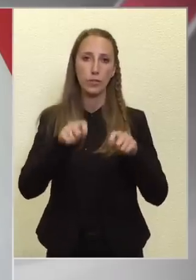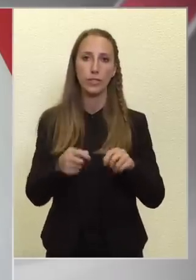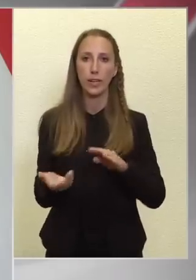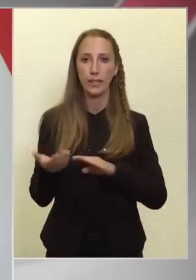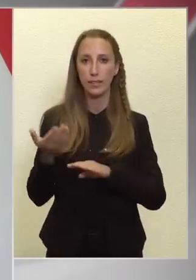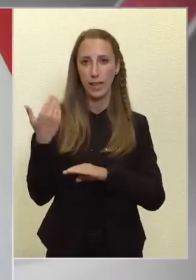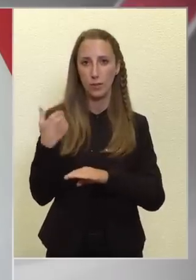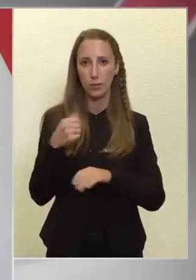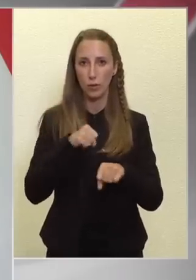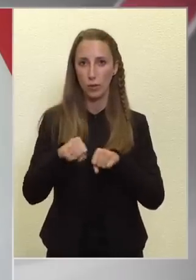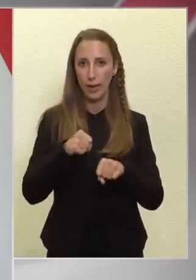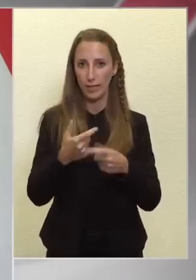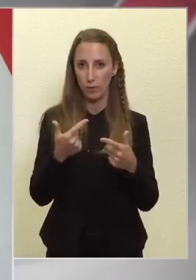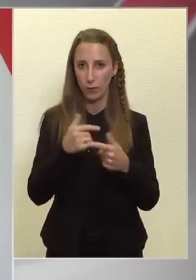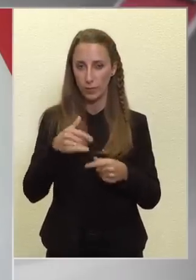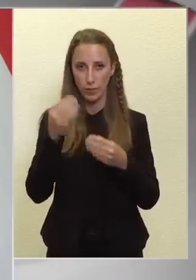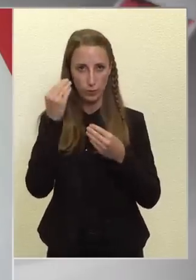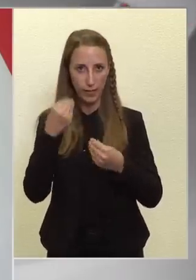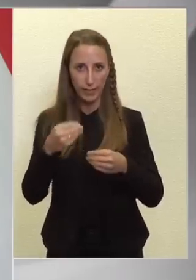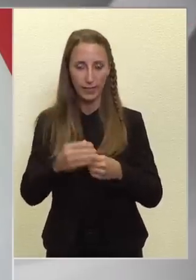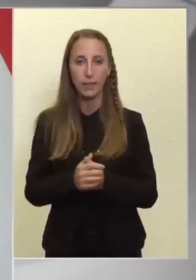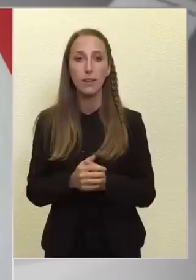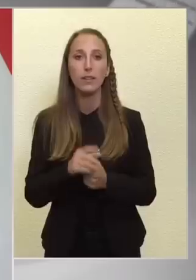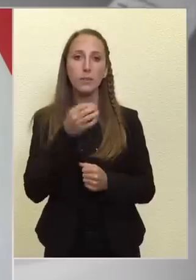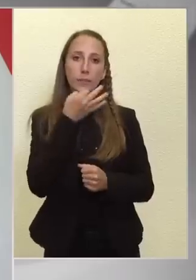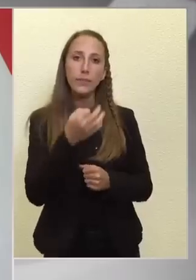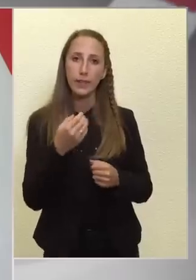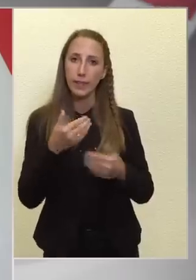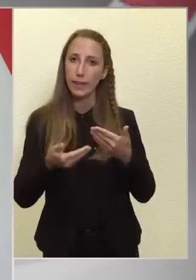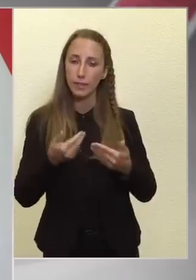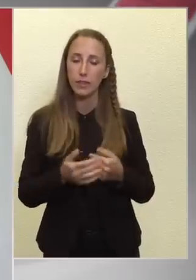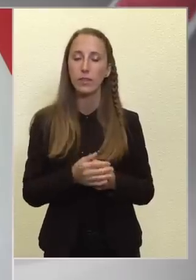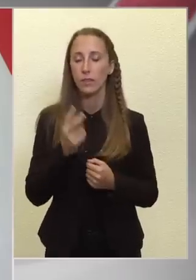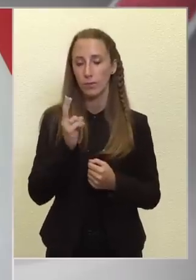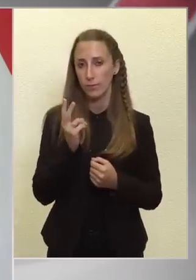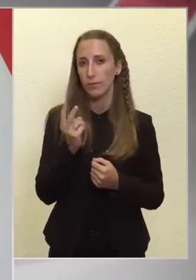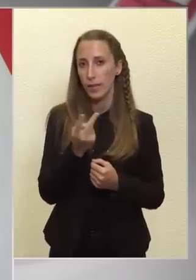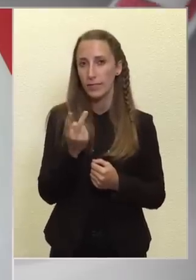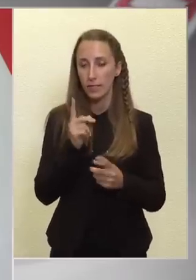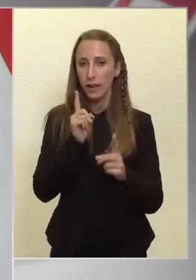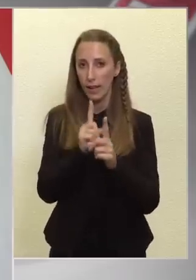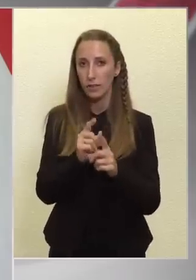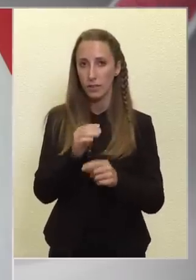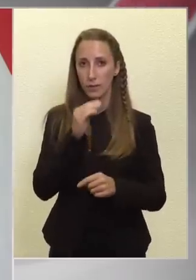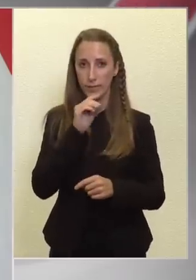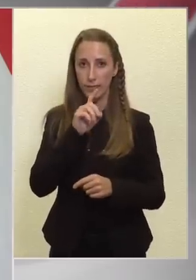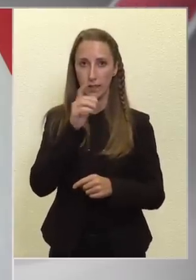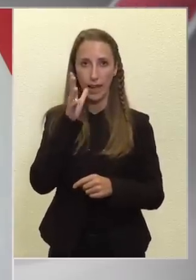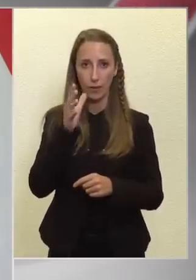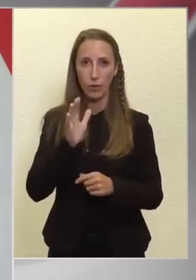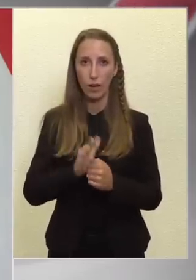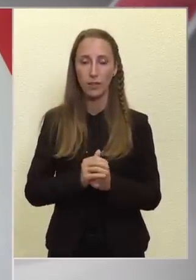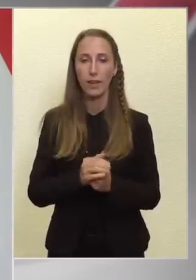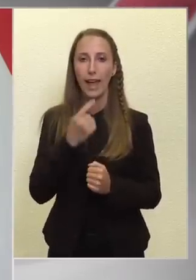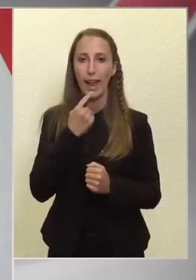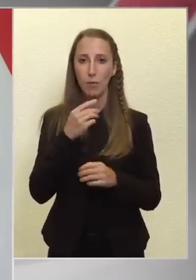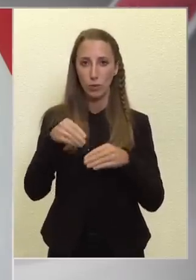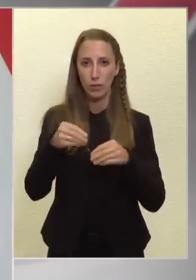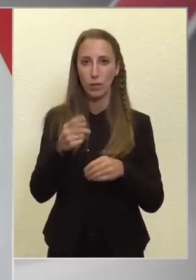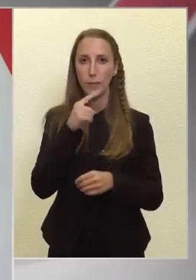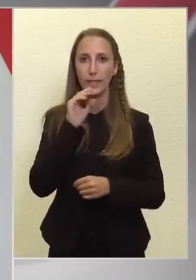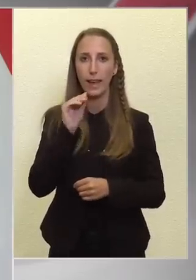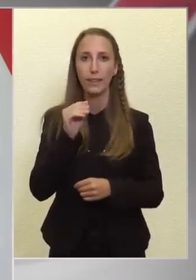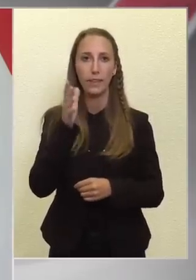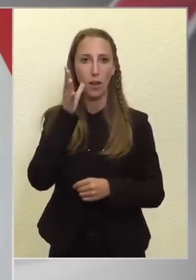kormányinfon ismerhetőkkel. gyartak, vagy találkoztak? Persze, találkoztam, ahogyne találkoztam szit a Károlyan, igen. Elmondta, hogy mit jelent ez